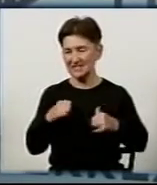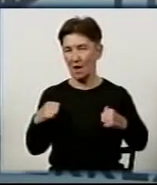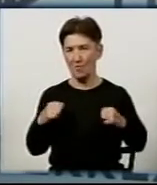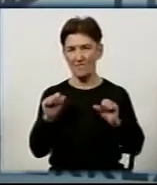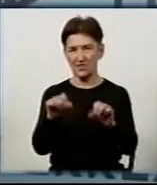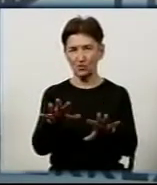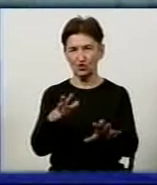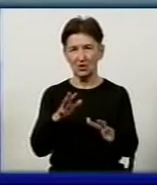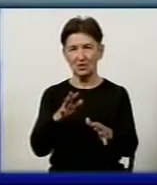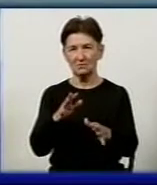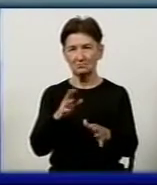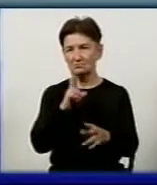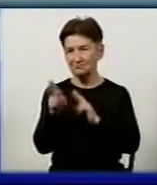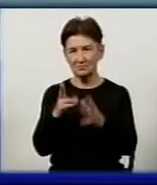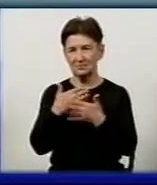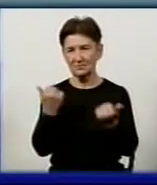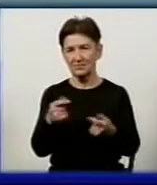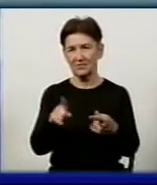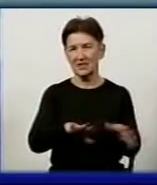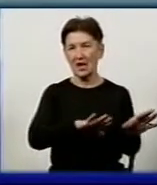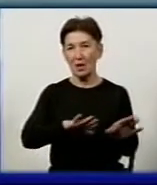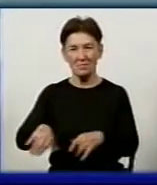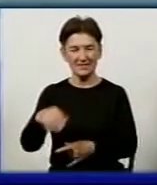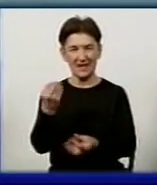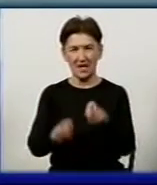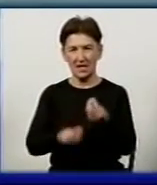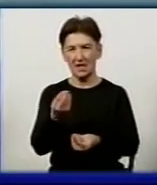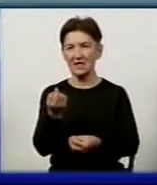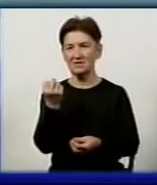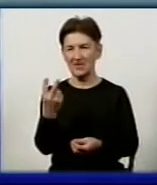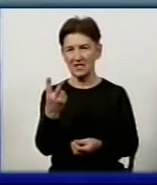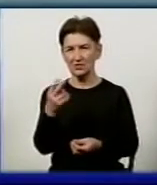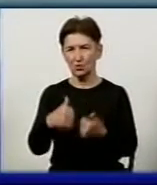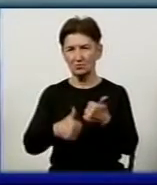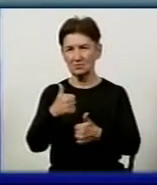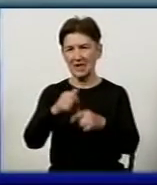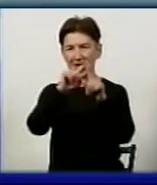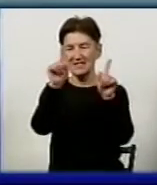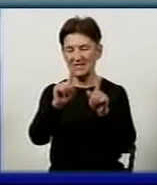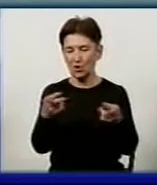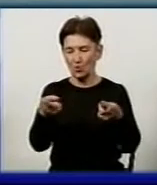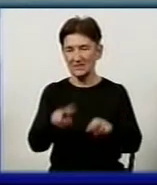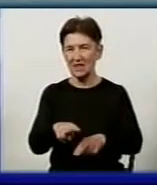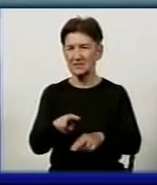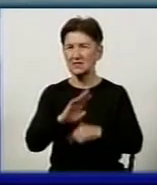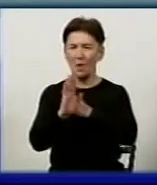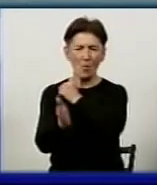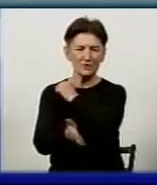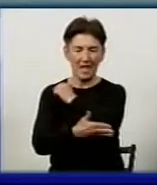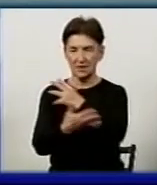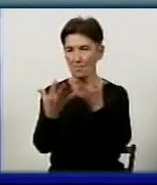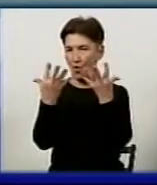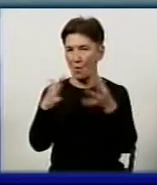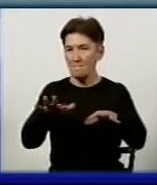претензій немає. Після ігор 12-го туру зірка залишилась на останньому місці першої ліги. Гірник спорт